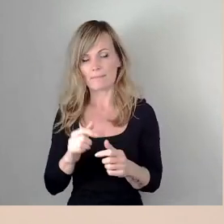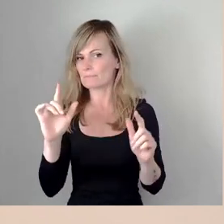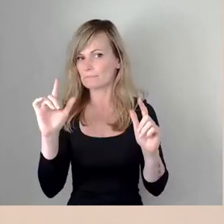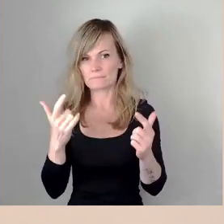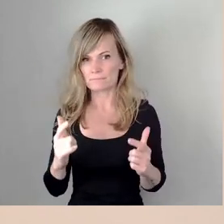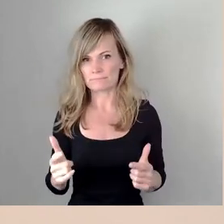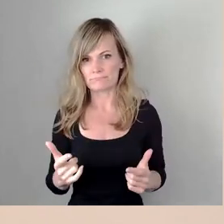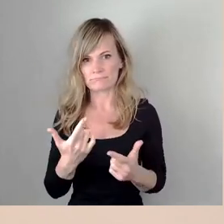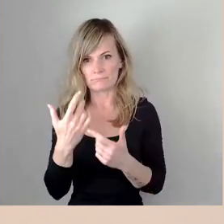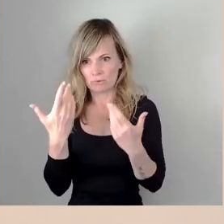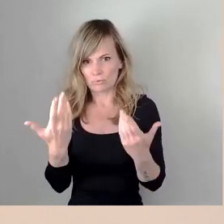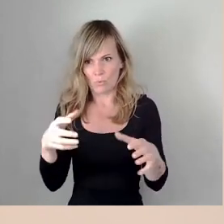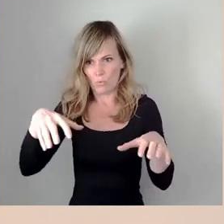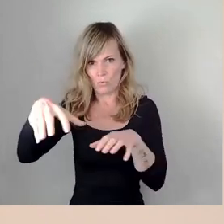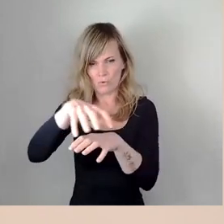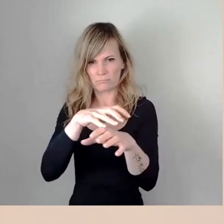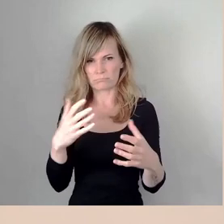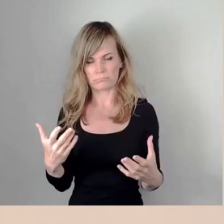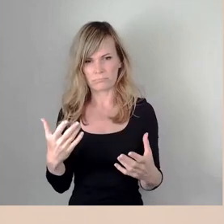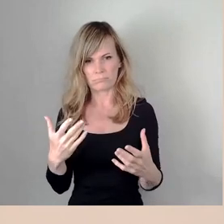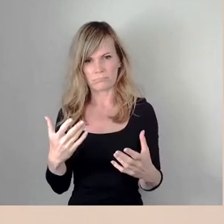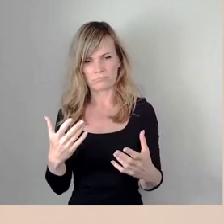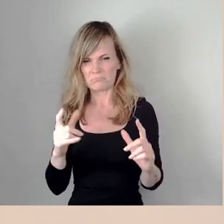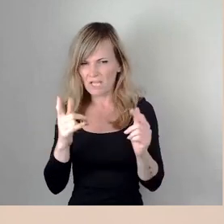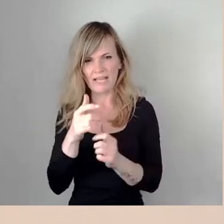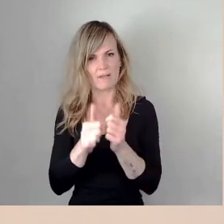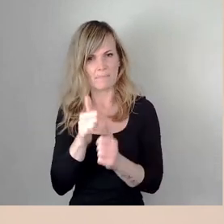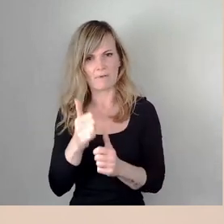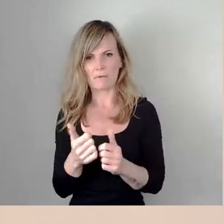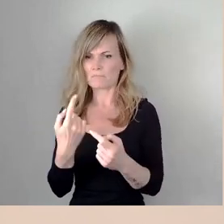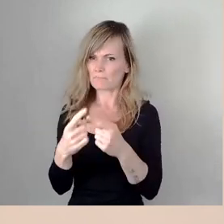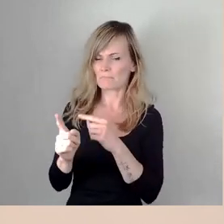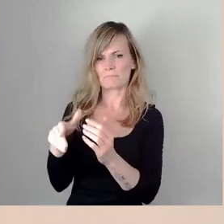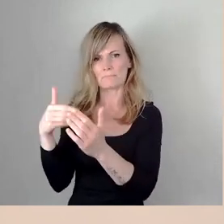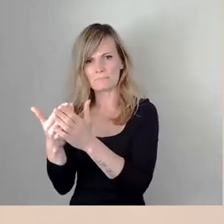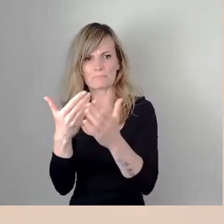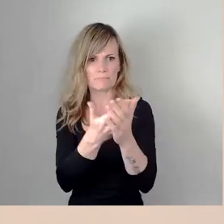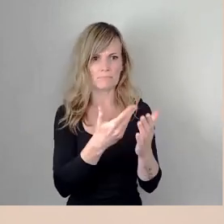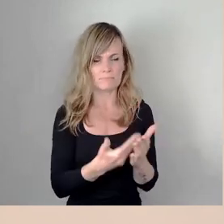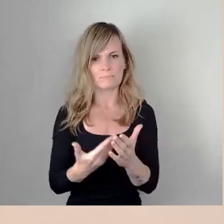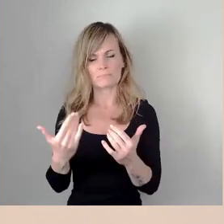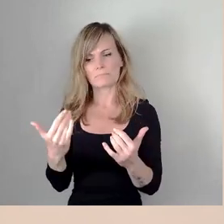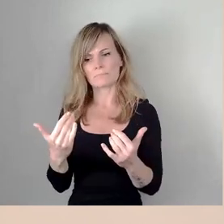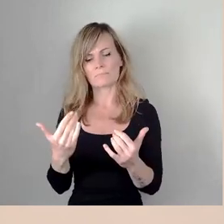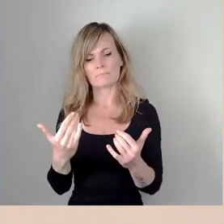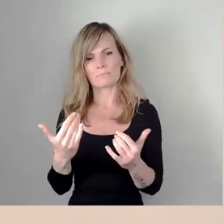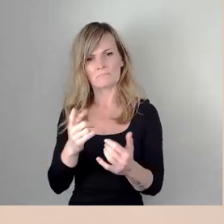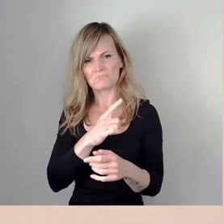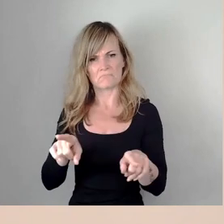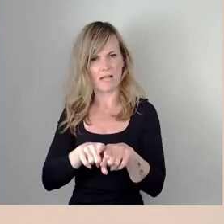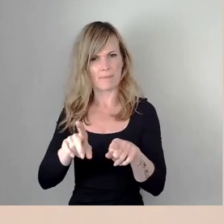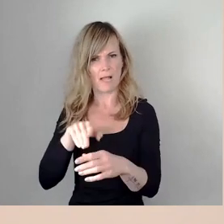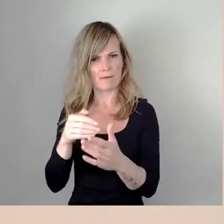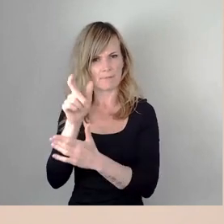Konstellation seit Jahren am Königshofer stattgefunden hat. Und das wird angesichts der rechtlichen